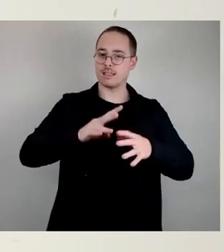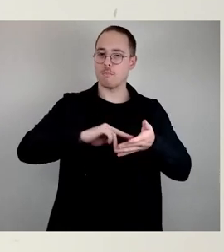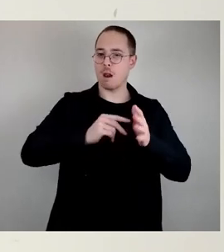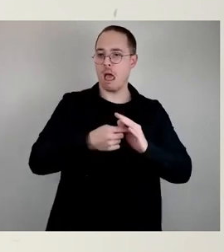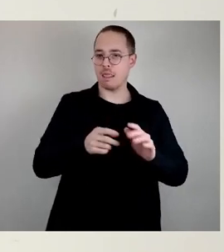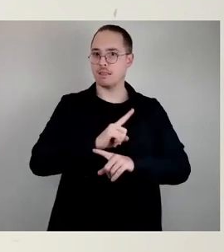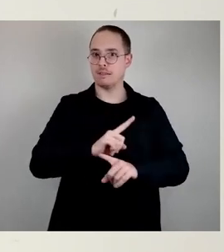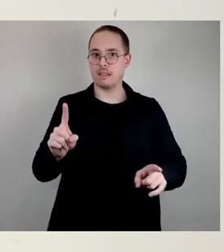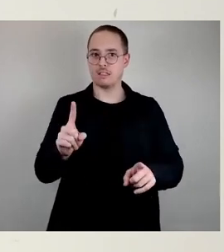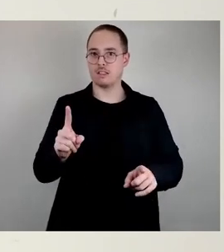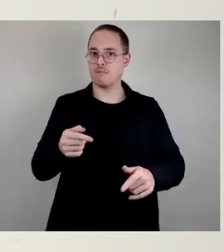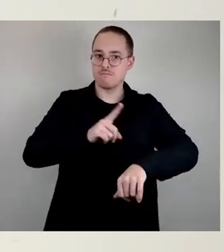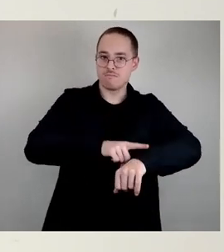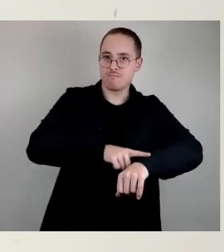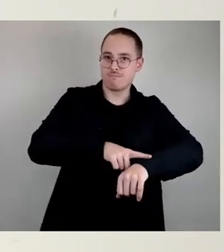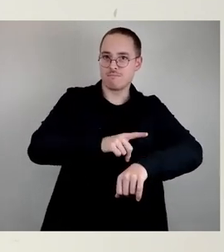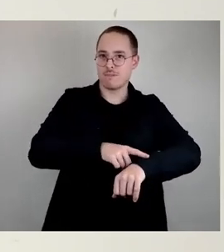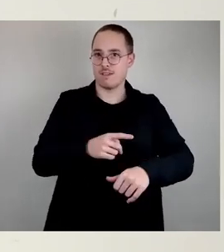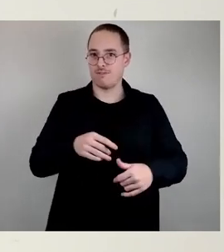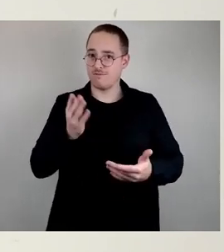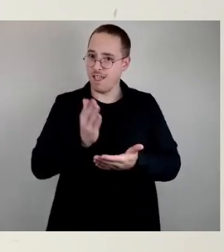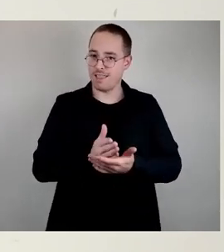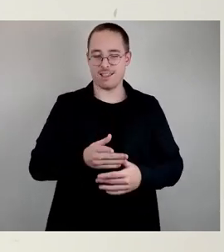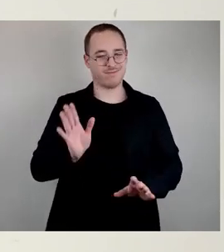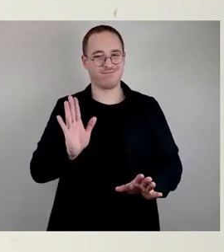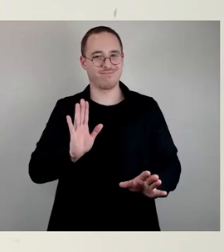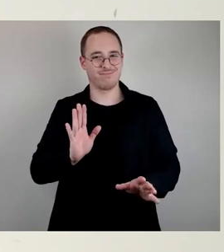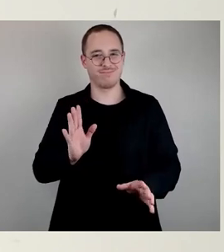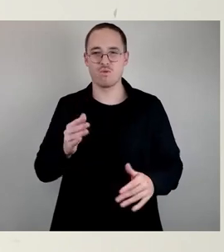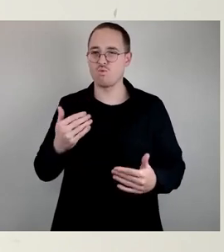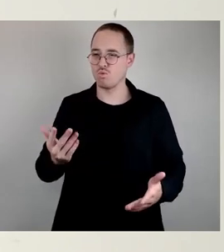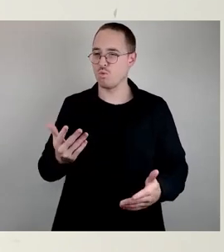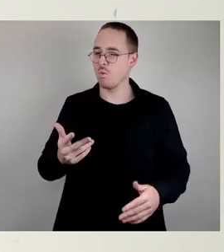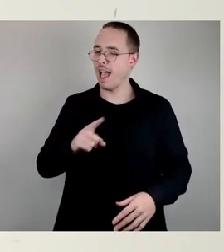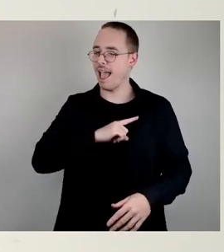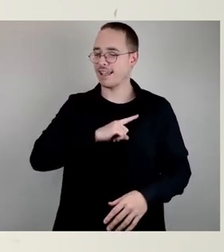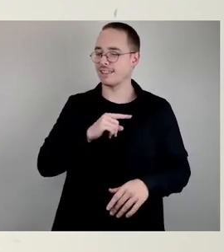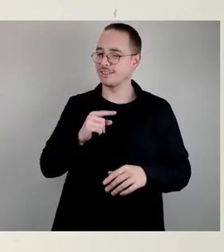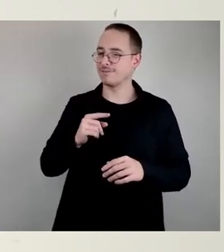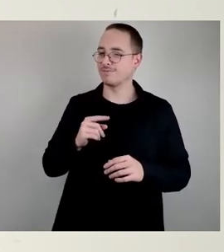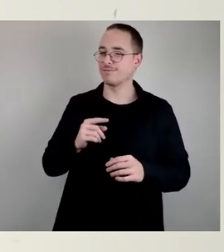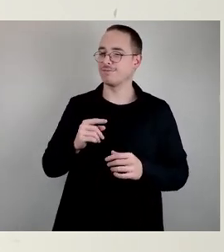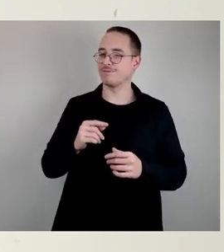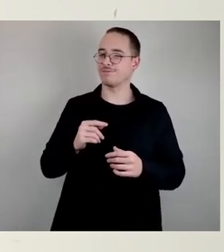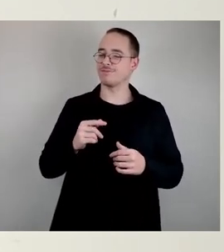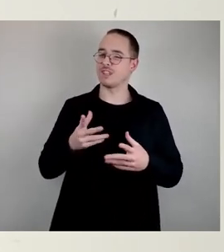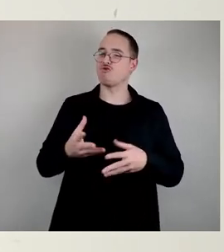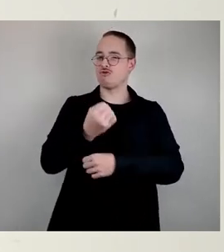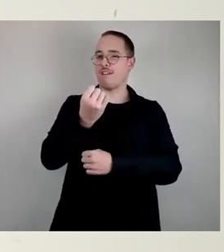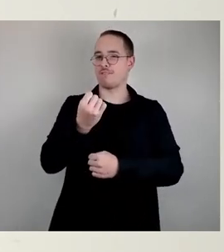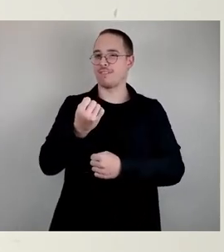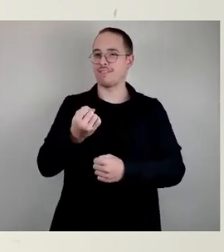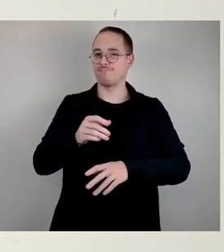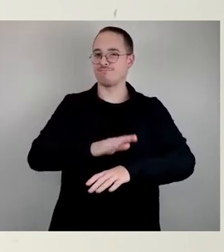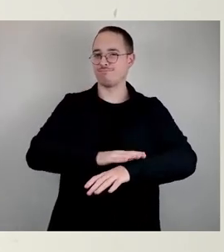Diskussion von Silvana Wendt, was also Schüler angeht, die